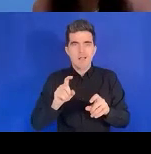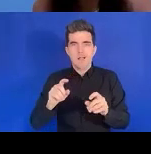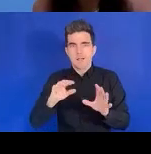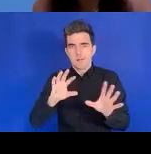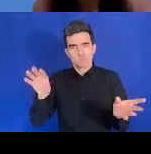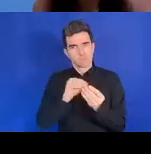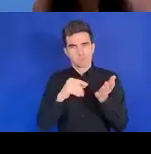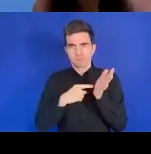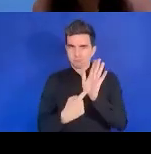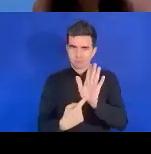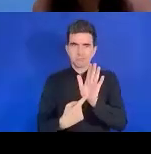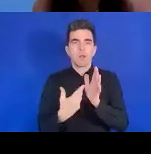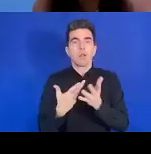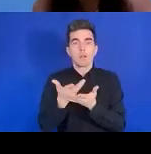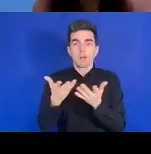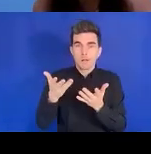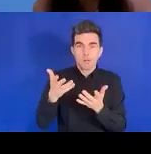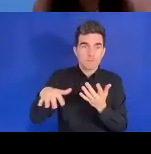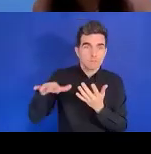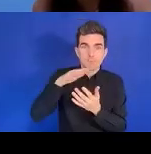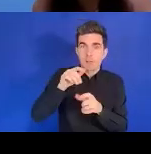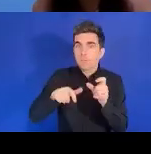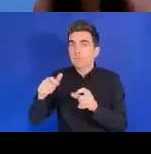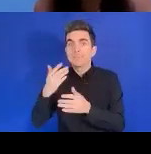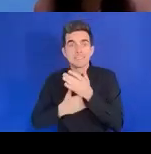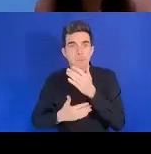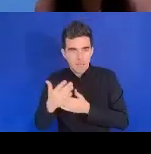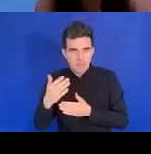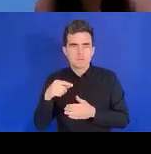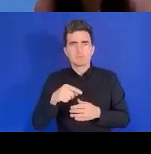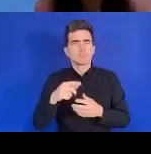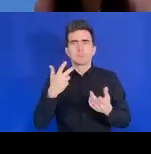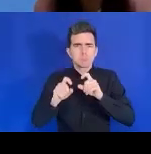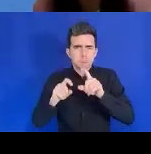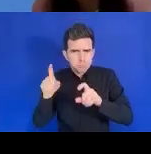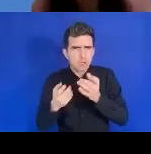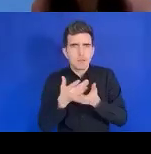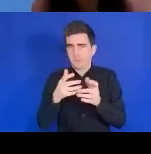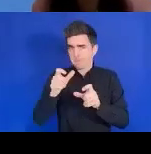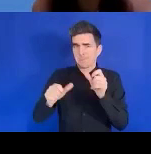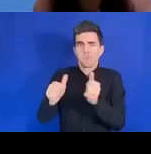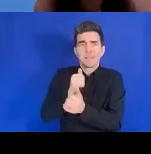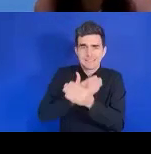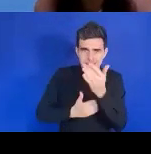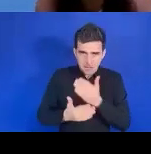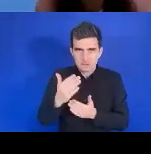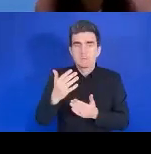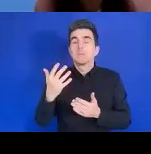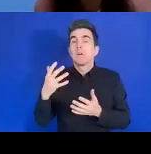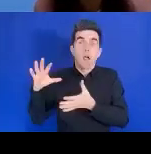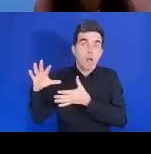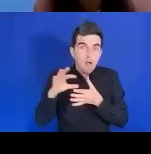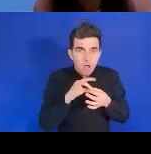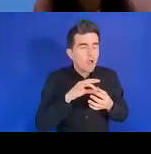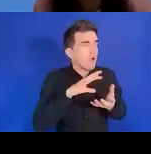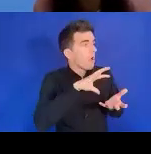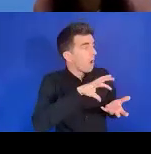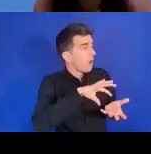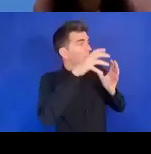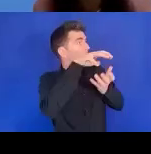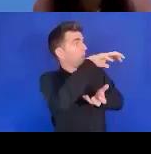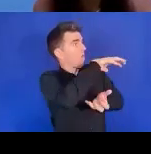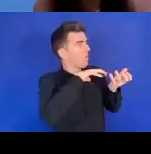une situation de handicap dans un contexte miné par les catastrophes. c'est quelque chose que